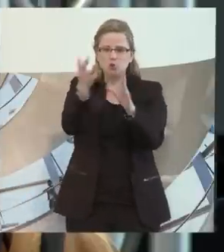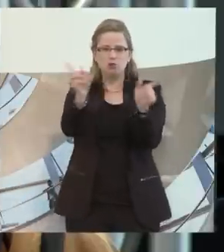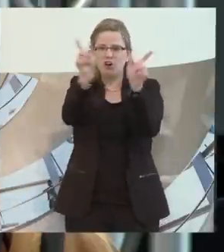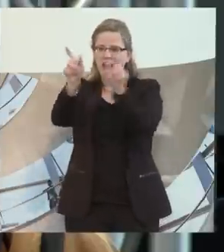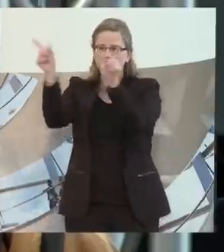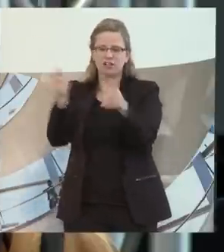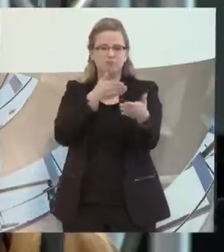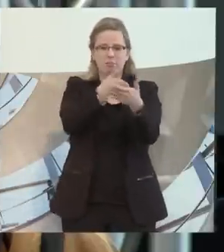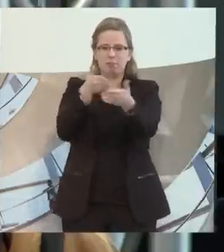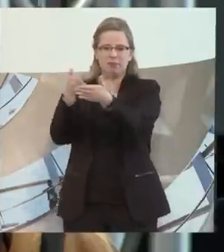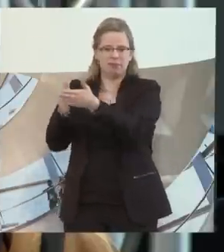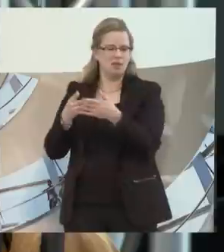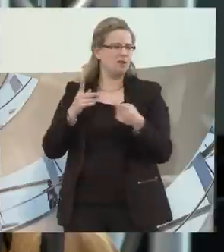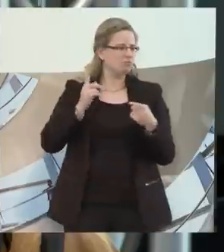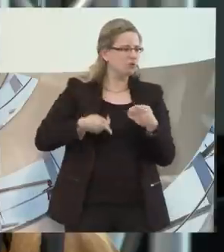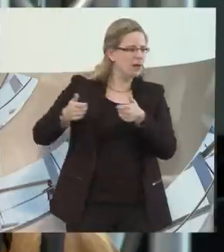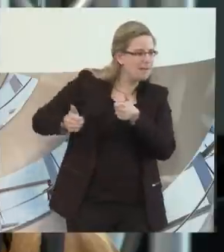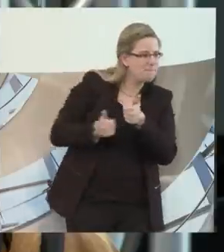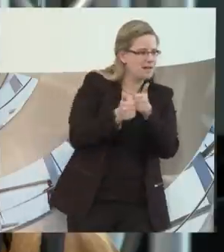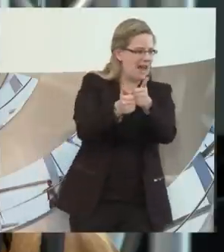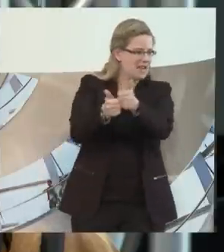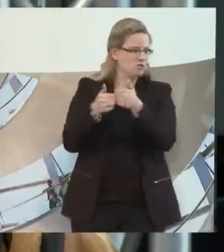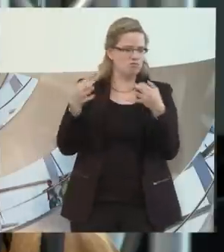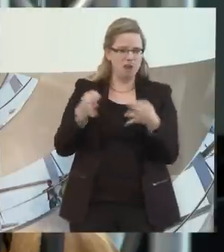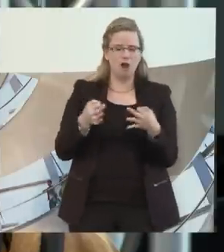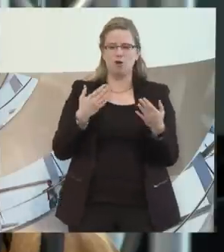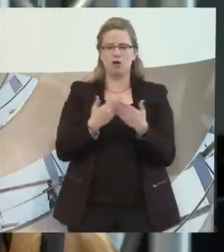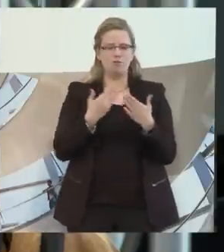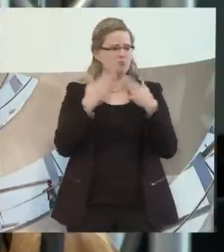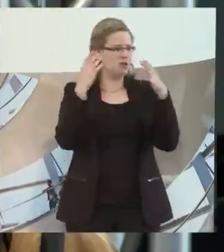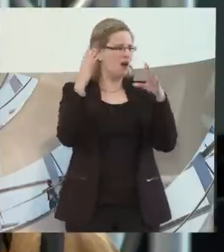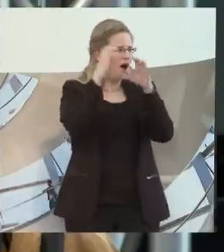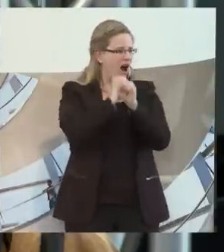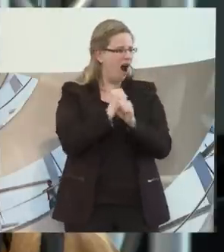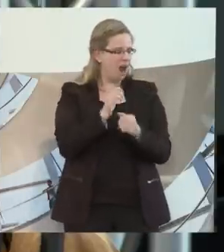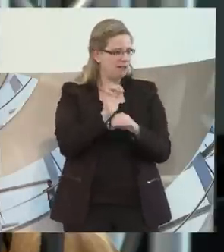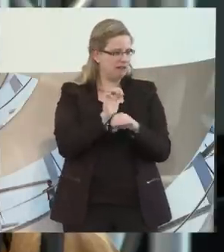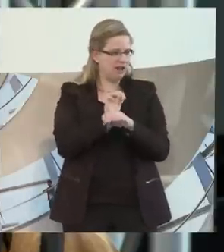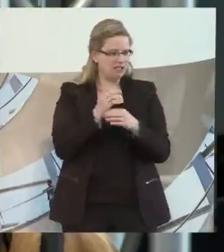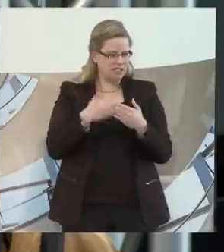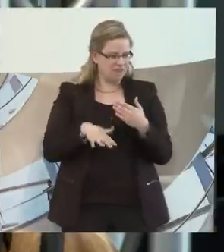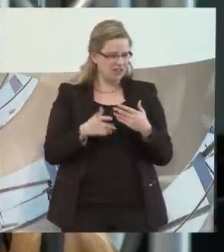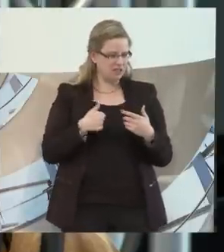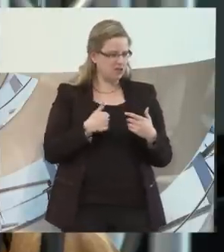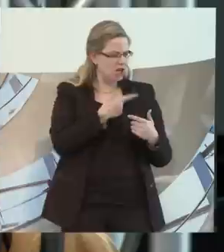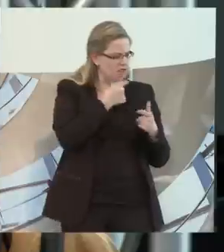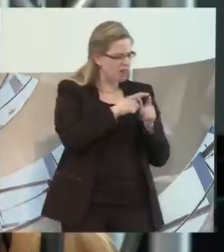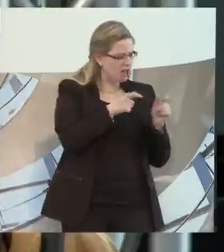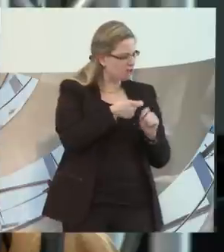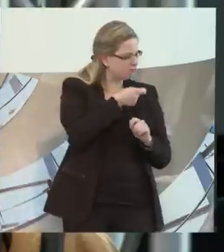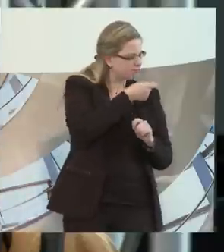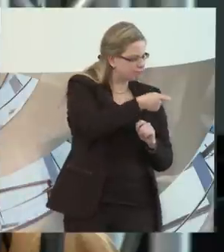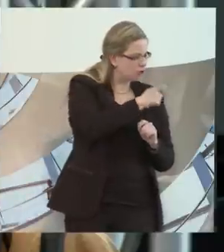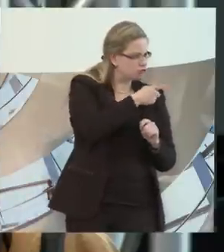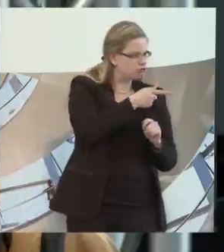Begleitpersonenzwang herrscht an der Abendkasse. Also mir ist selbst schon passiert, dass ich eine Karte lösen wollte und man mir den